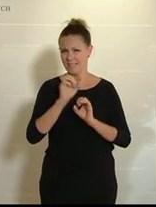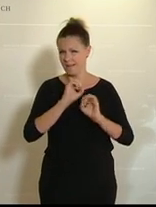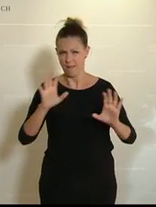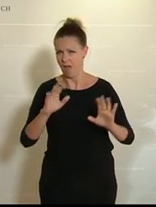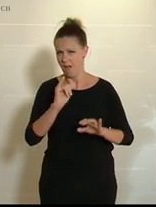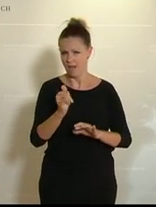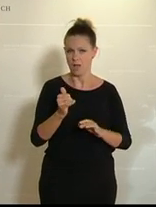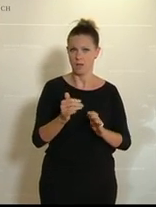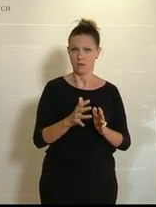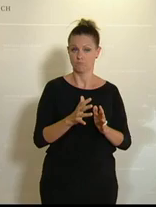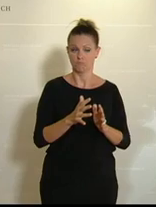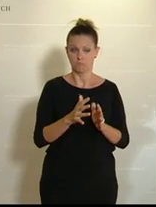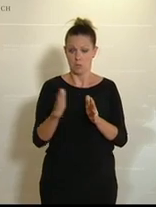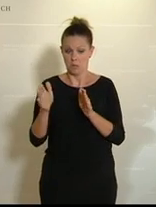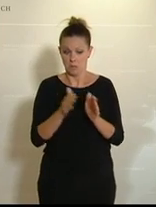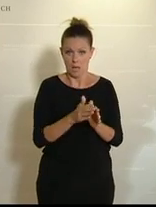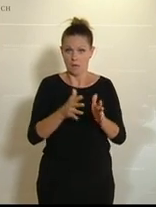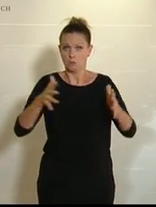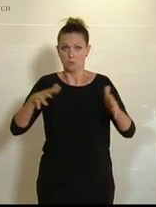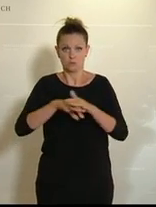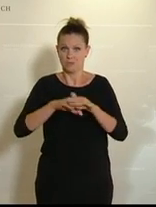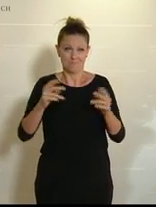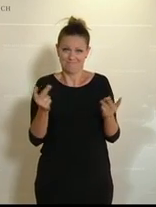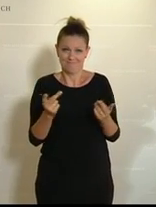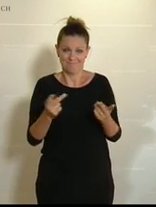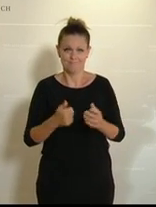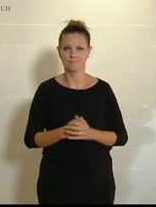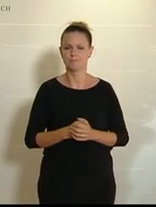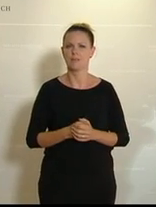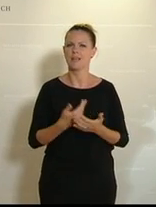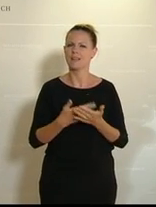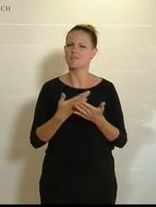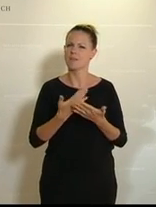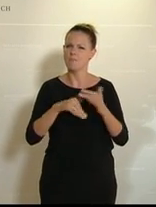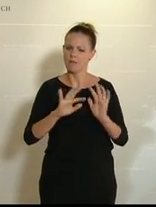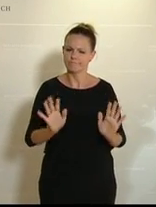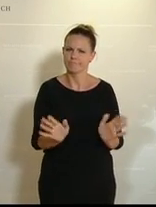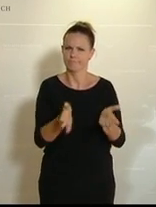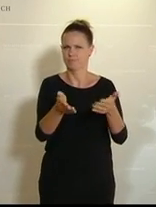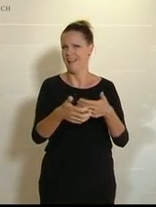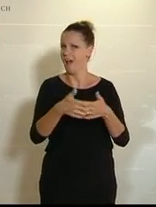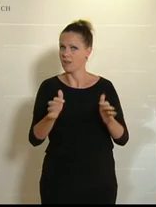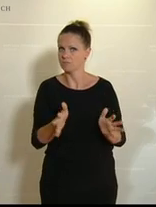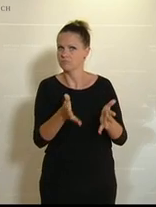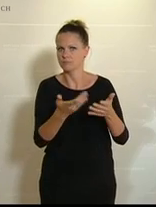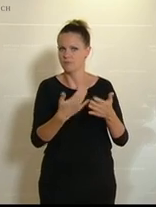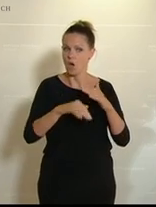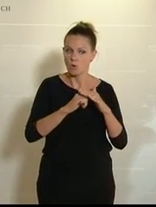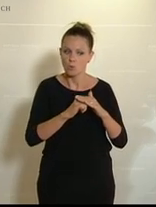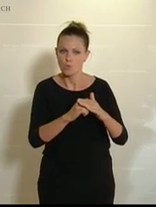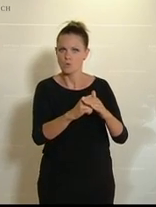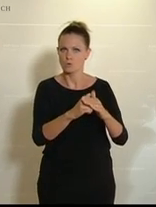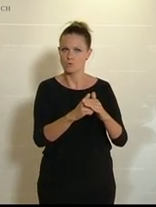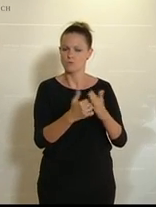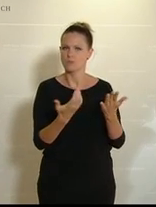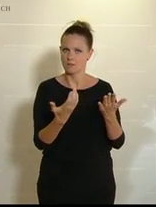ob in kleinen oder in großen Unternehmen. Und dafür, um hier Anreize zu schaffen, um hier Unternehmen zu unterstützen,